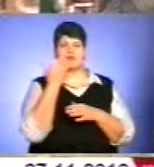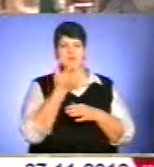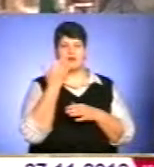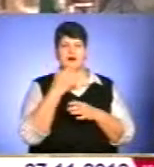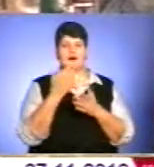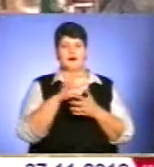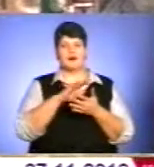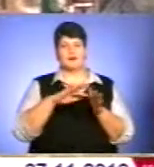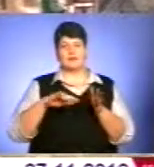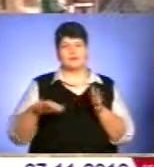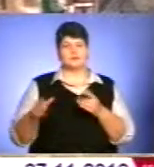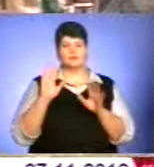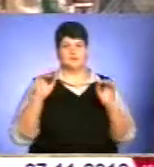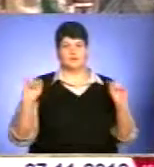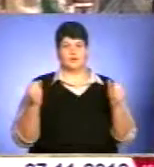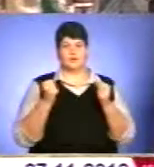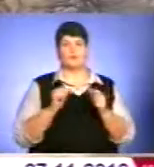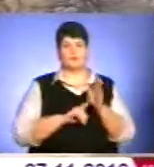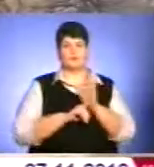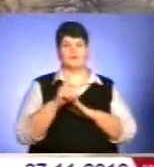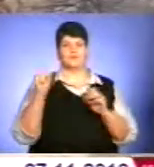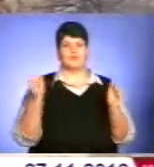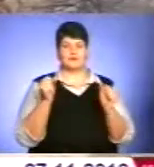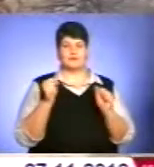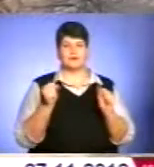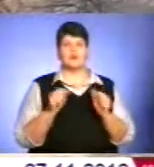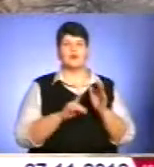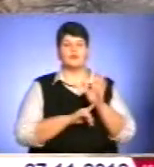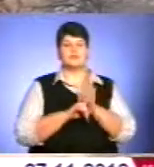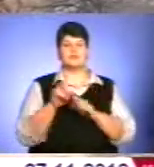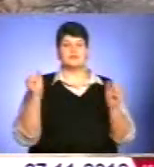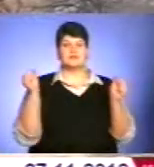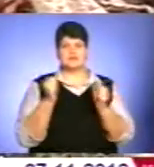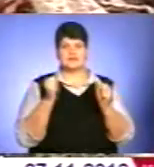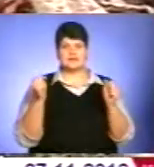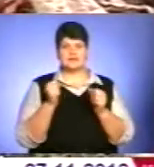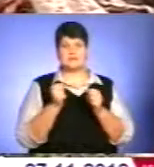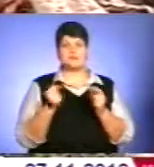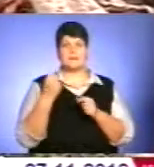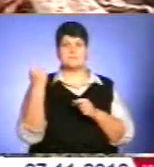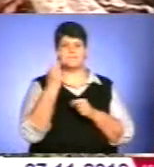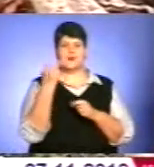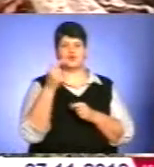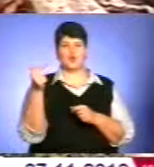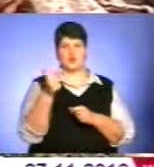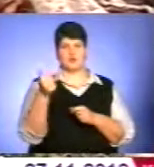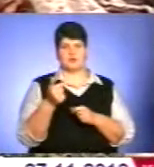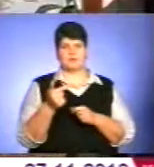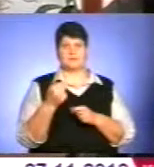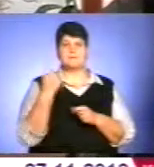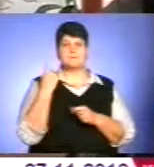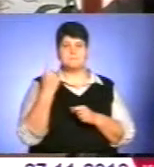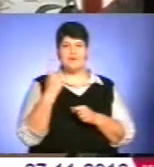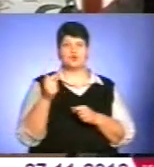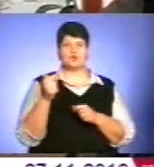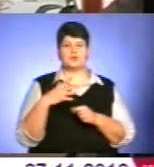рукавички і чоботи. До нас йде зима. Дасть про себе знати холодна пора року, як і годиться 1 грудня. 1 грудня